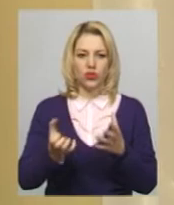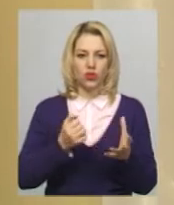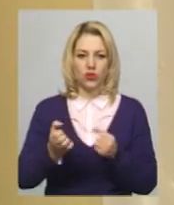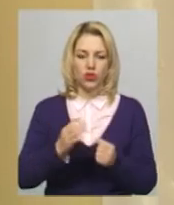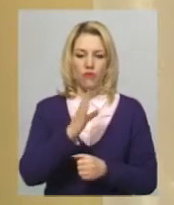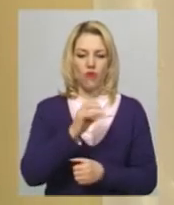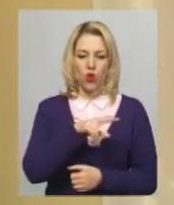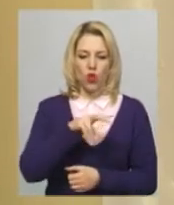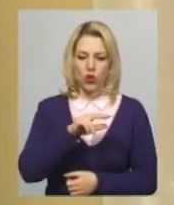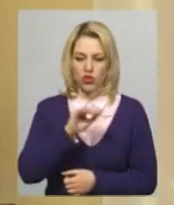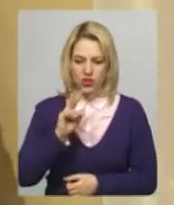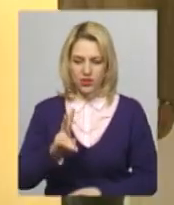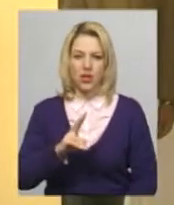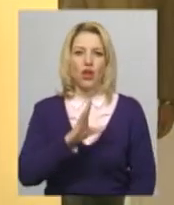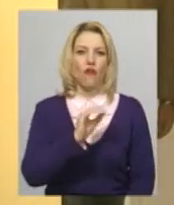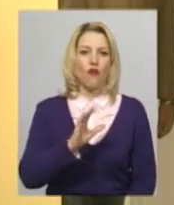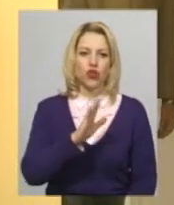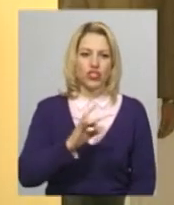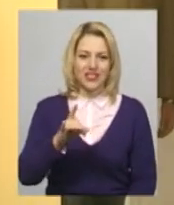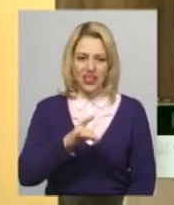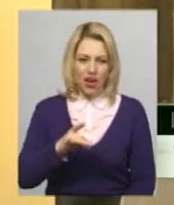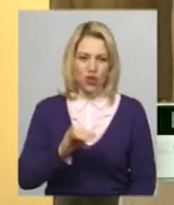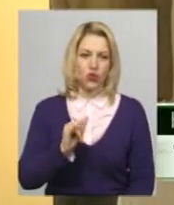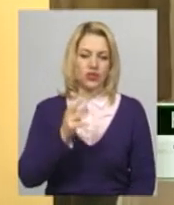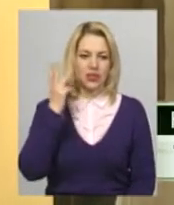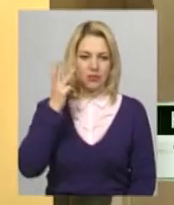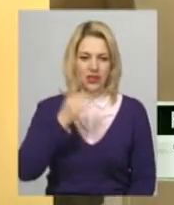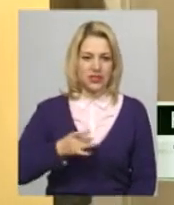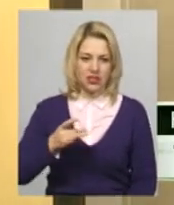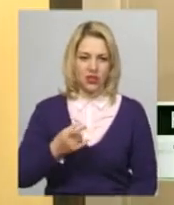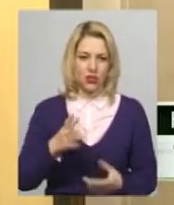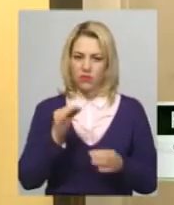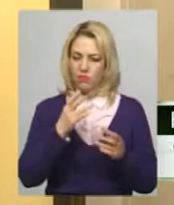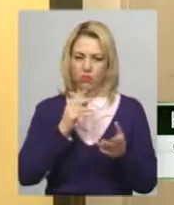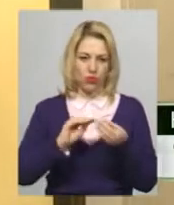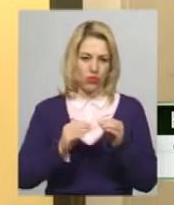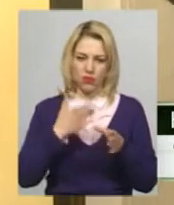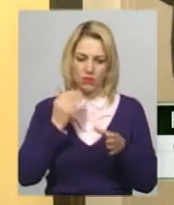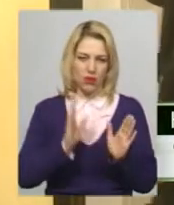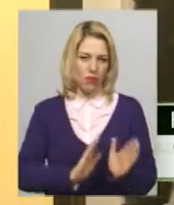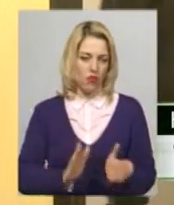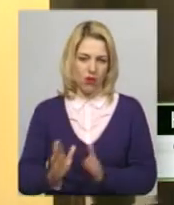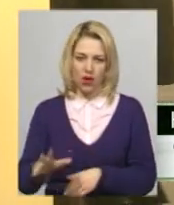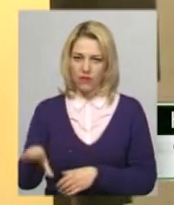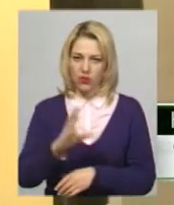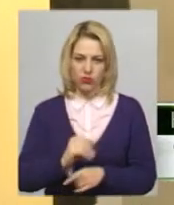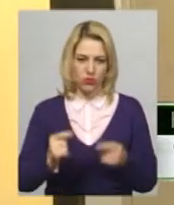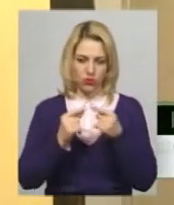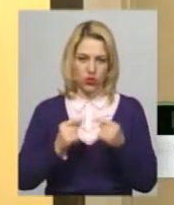Волочиськ, Волочиській та Хмельницькій райони. На даний момент жодних проблем немає, все йде по графіку, чітко, відповідно,